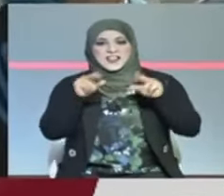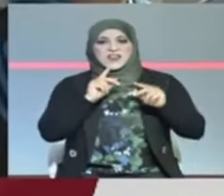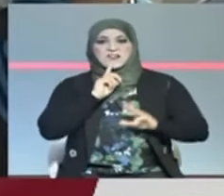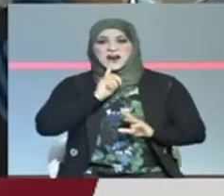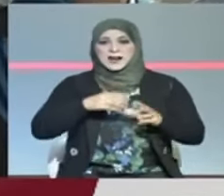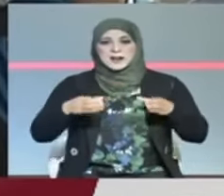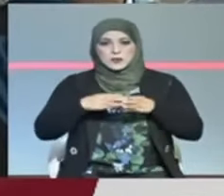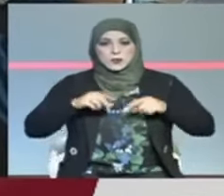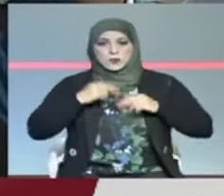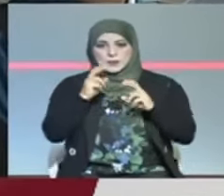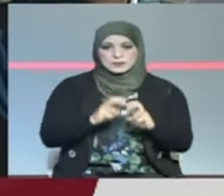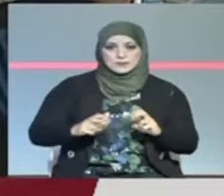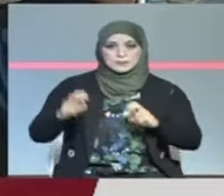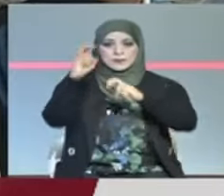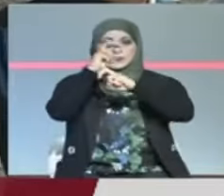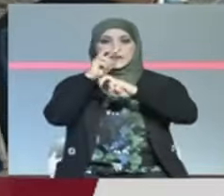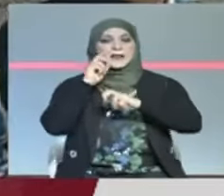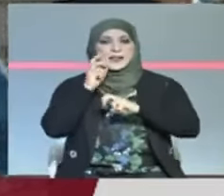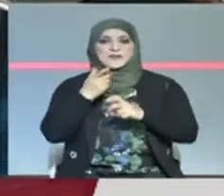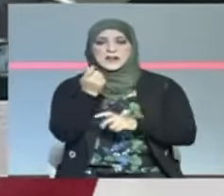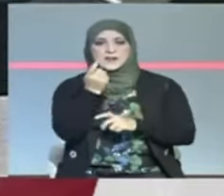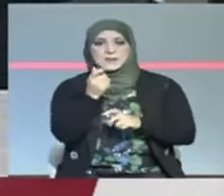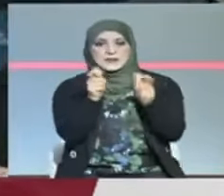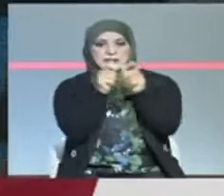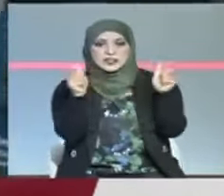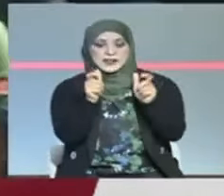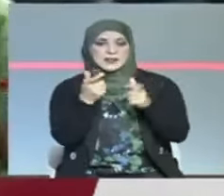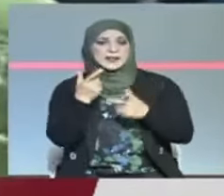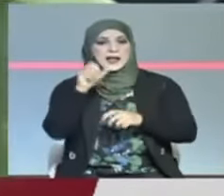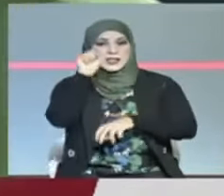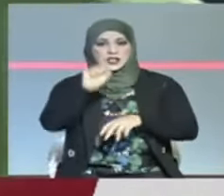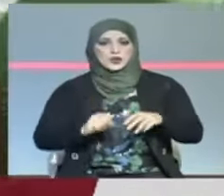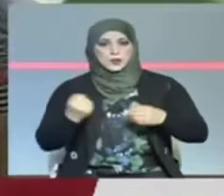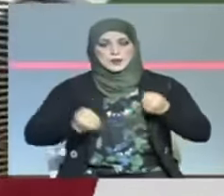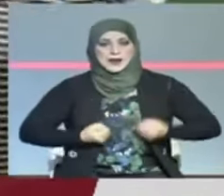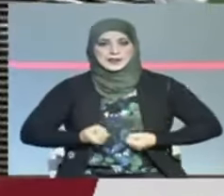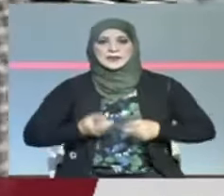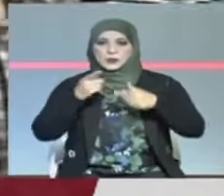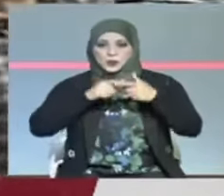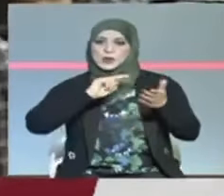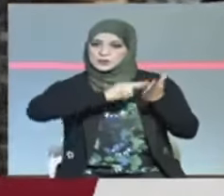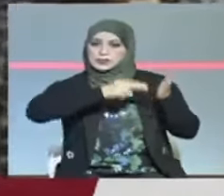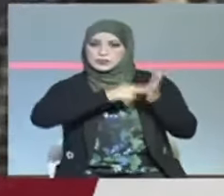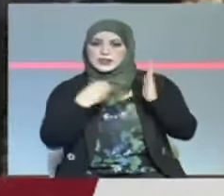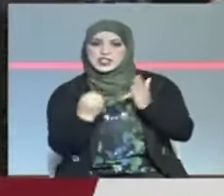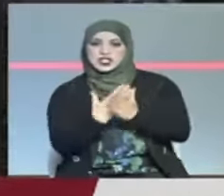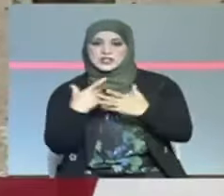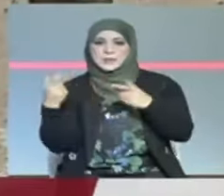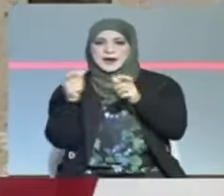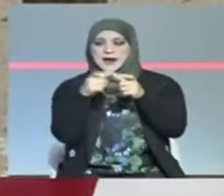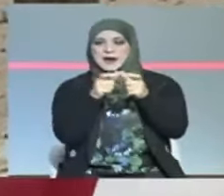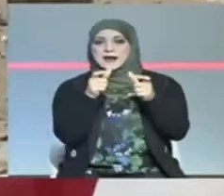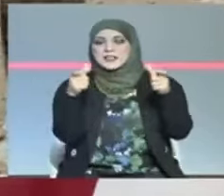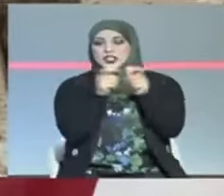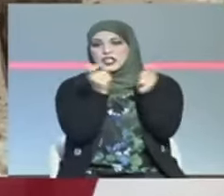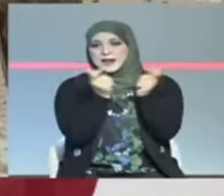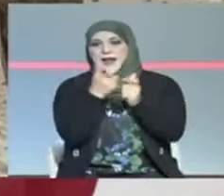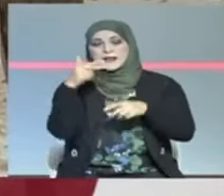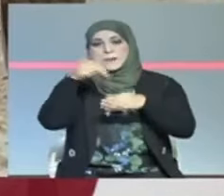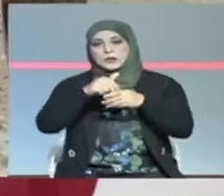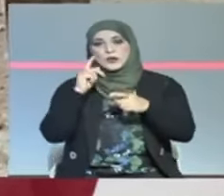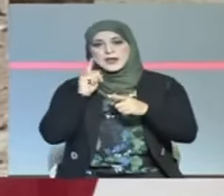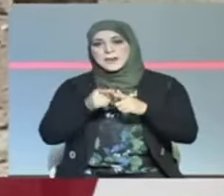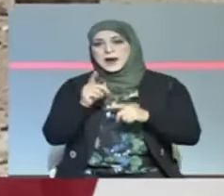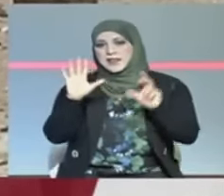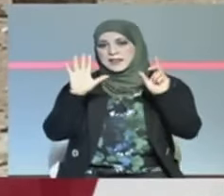الحكومات ترفيع في رأس مال شركة الجنوب للخدمات وإمضاء عقود جديدة لها مع شركات البترولية مع رصد